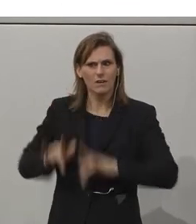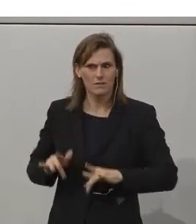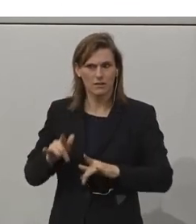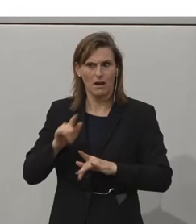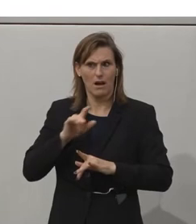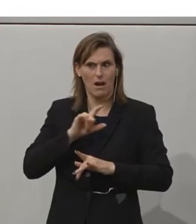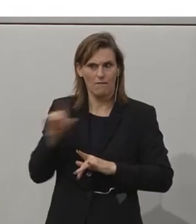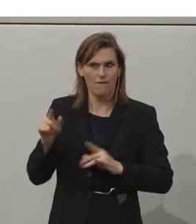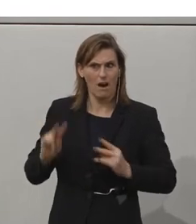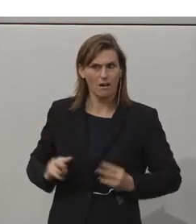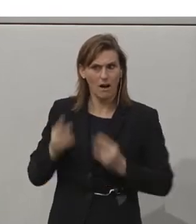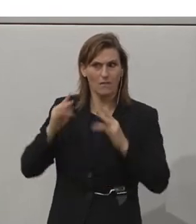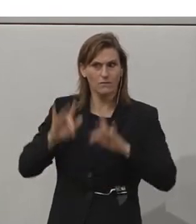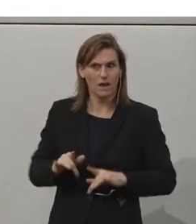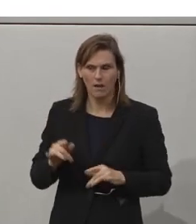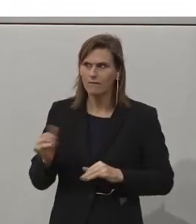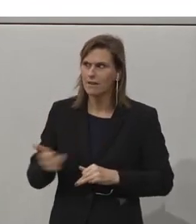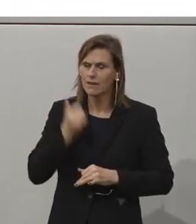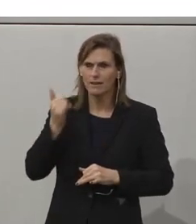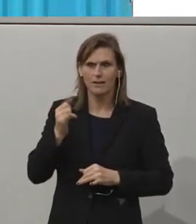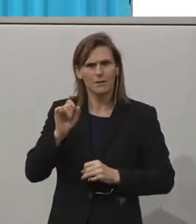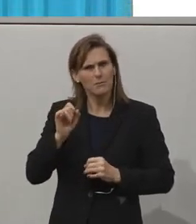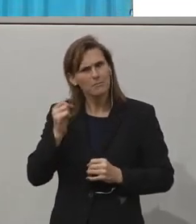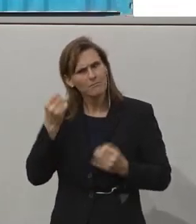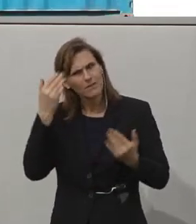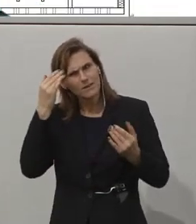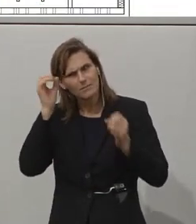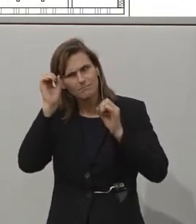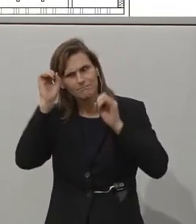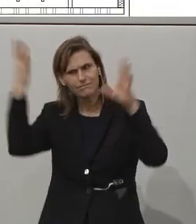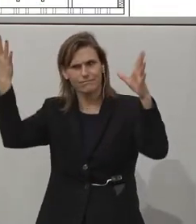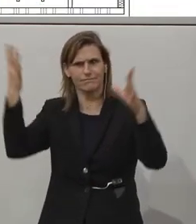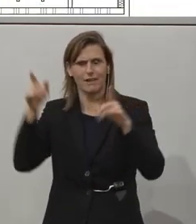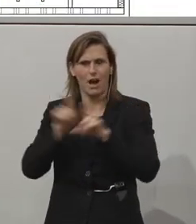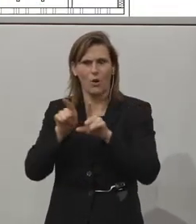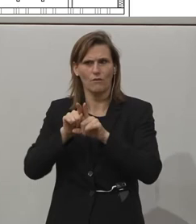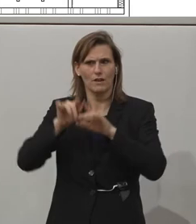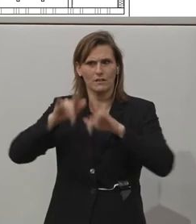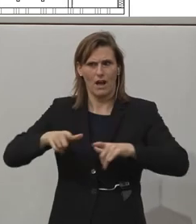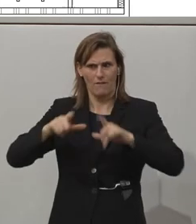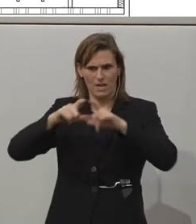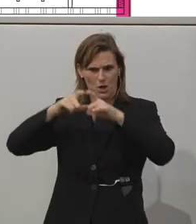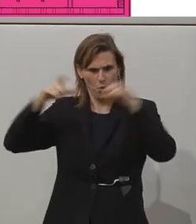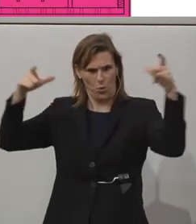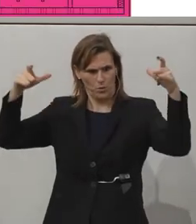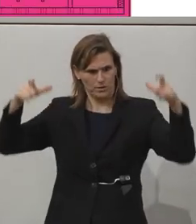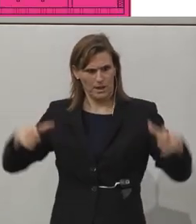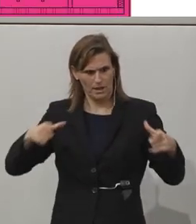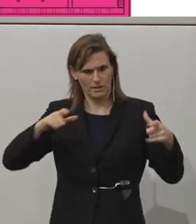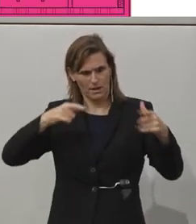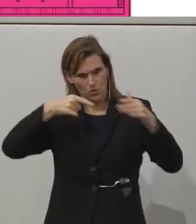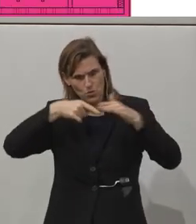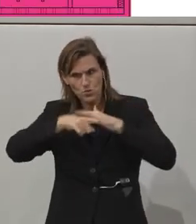spektakulär und kurios. Ein Container wird zu einem Werkraum umgebaut und mit einer flexiblen